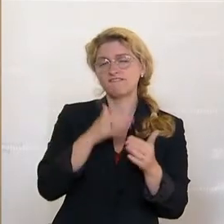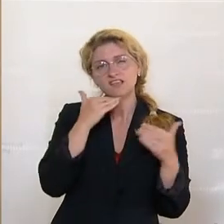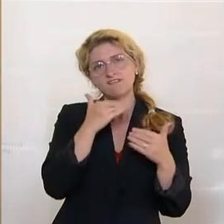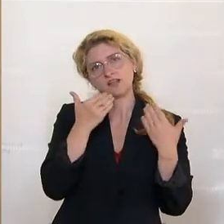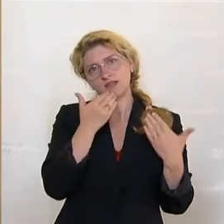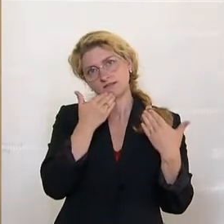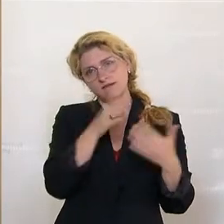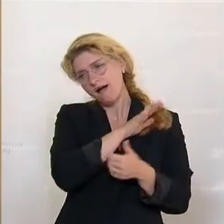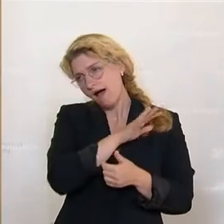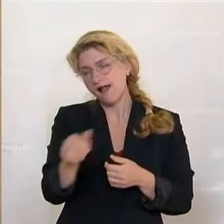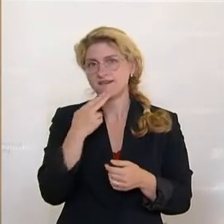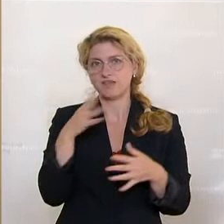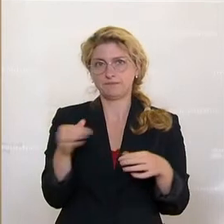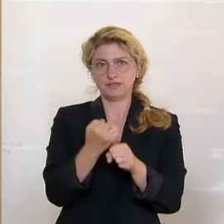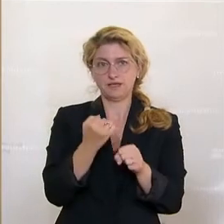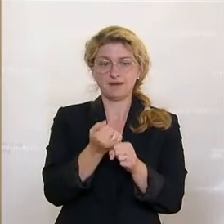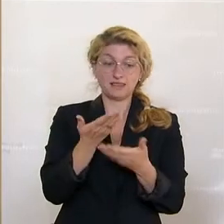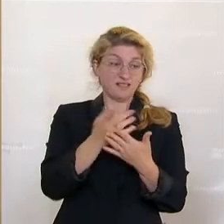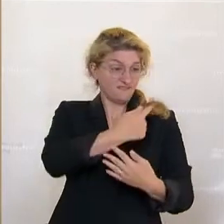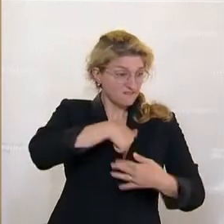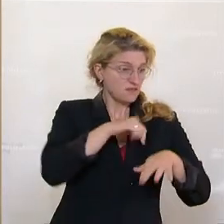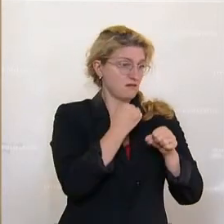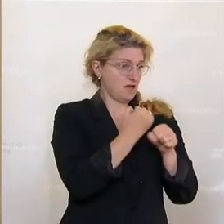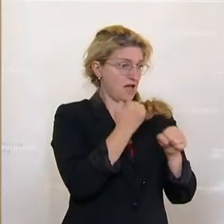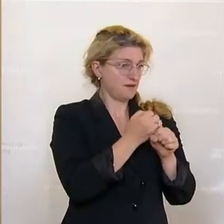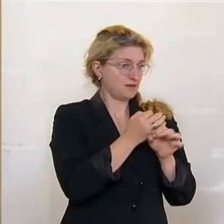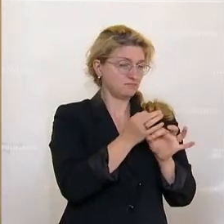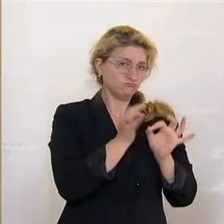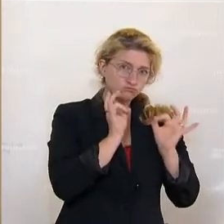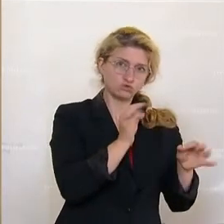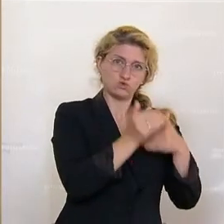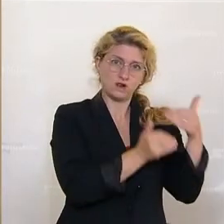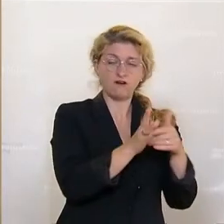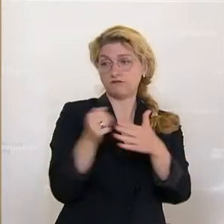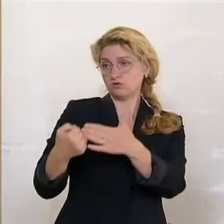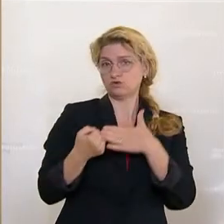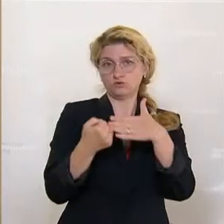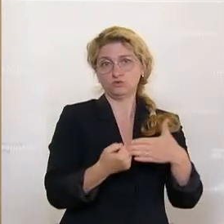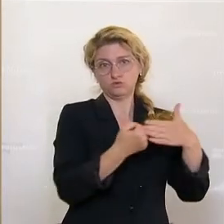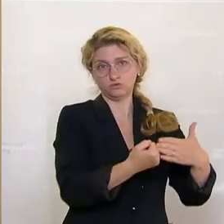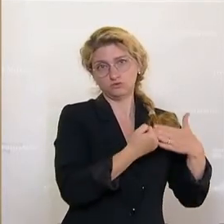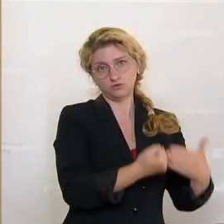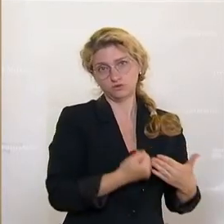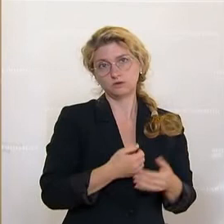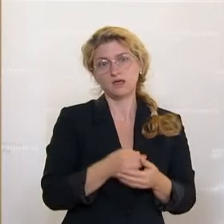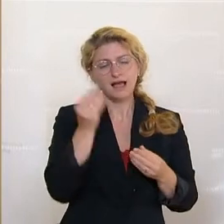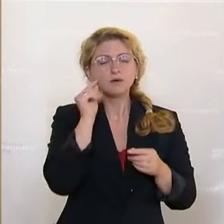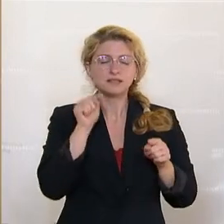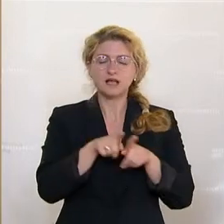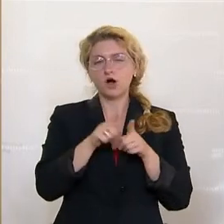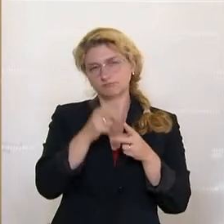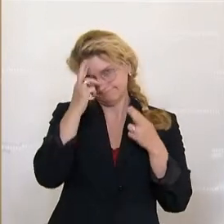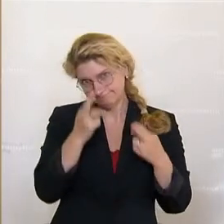dass Sie unsere Arbeit hier derartig unterstützt haben. Ich glaube, das ist etwas, was man anerkennen